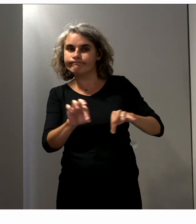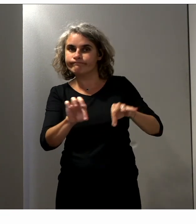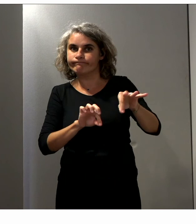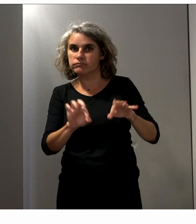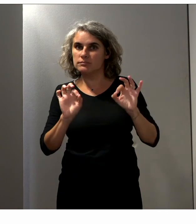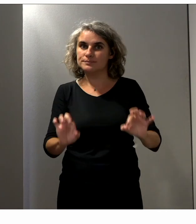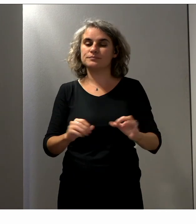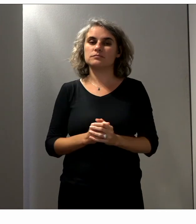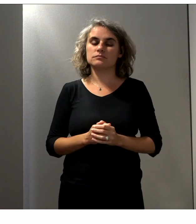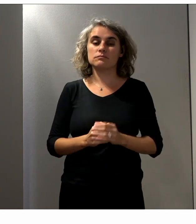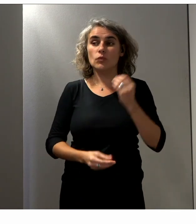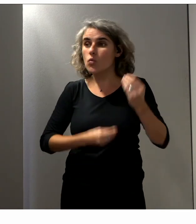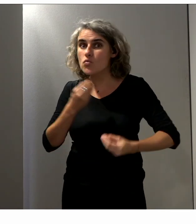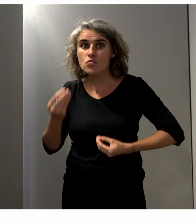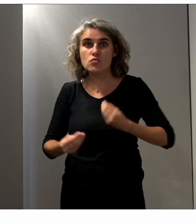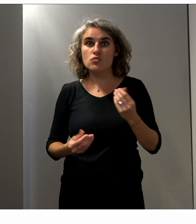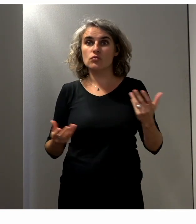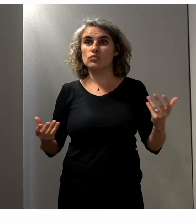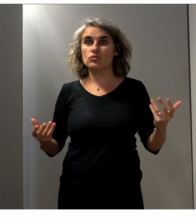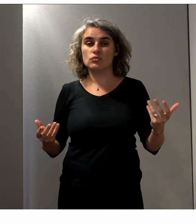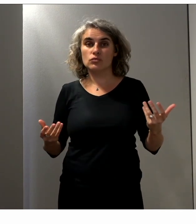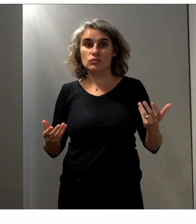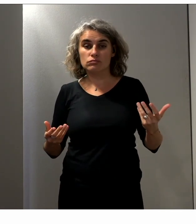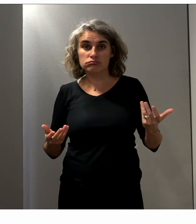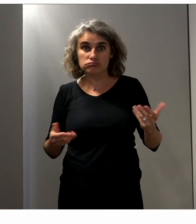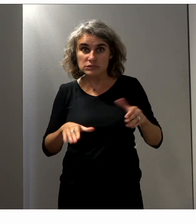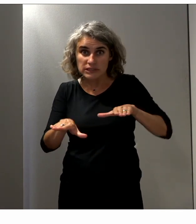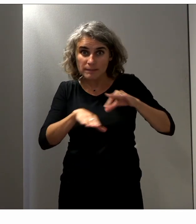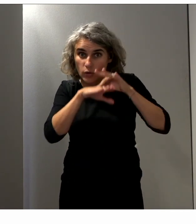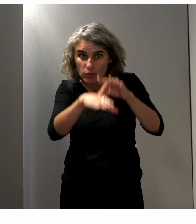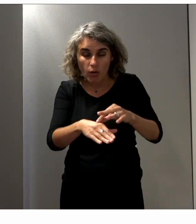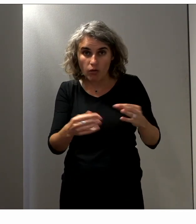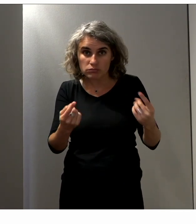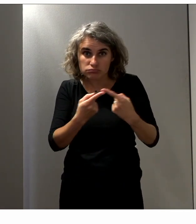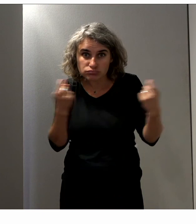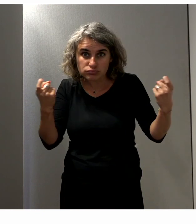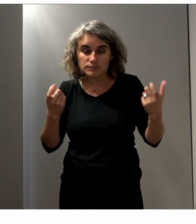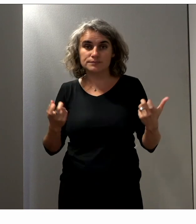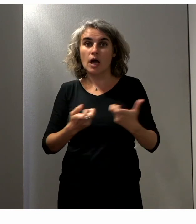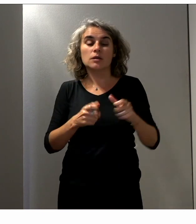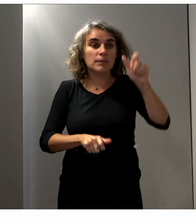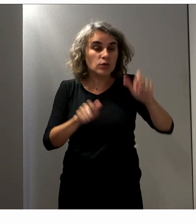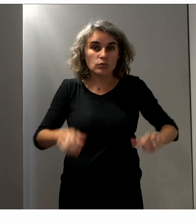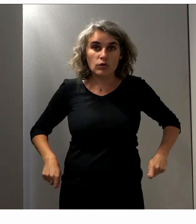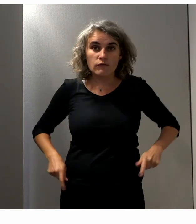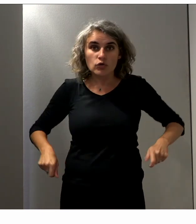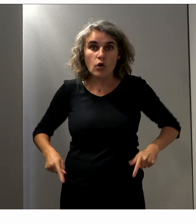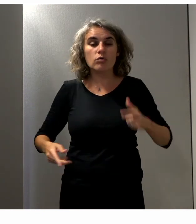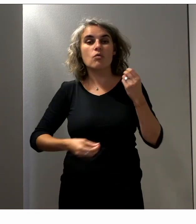salle ou de mettre en place des dispositifs d'accompagnement des personnes, notamment en fauteuil